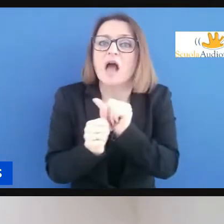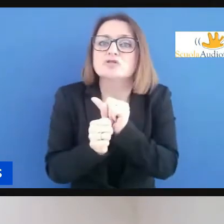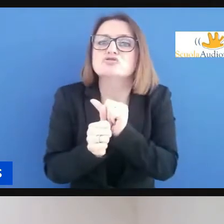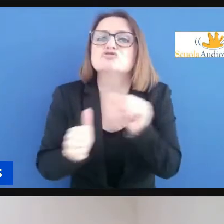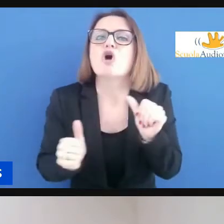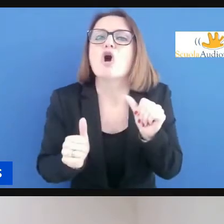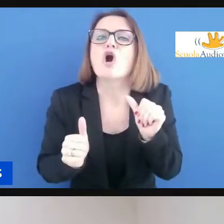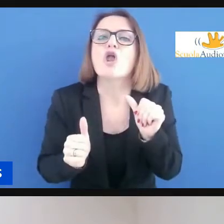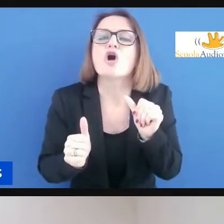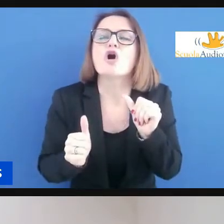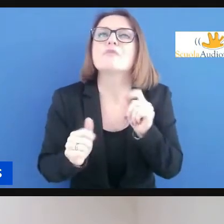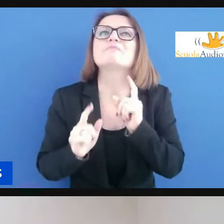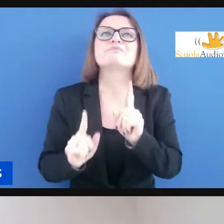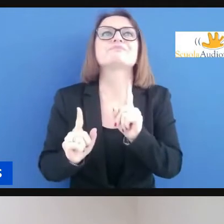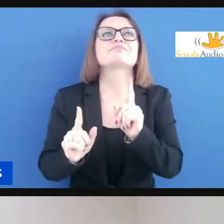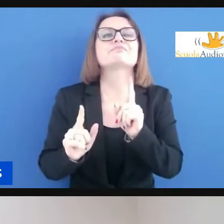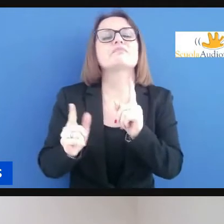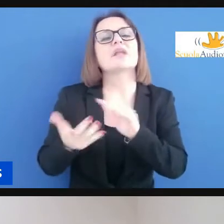accessibile